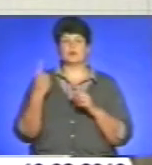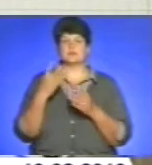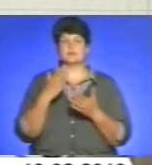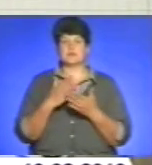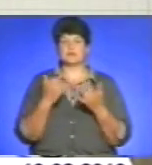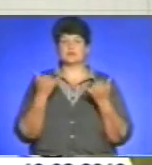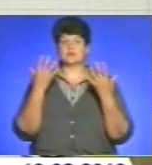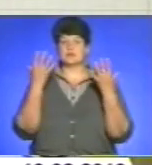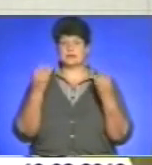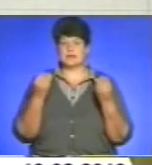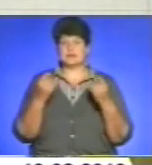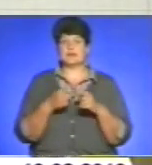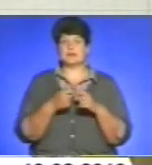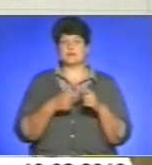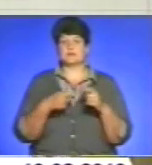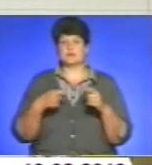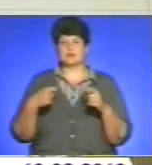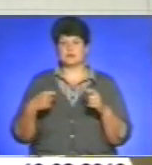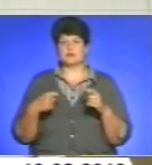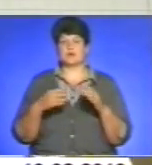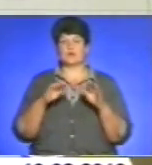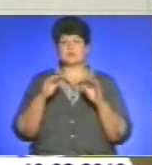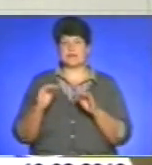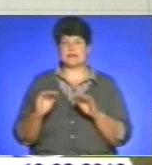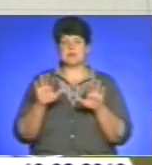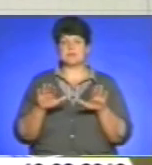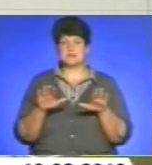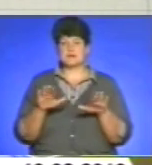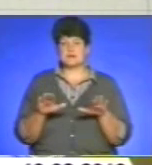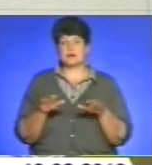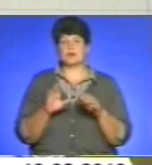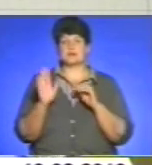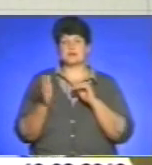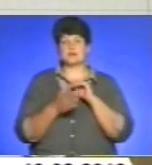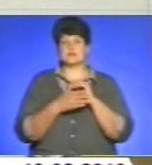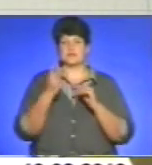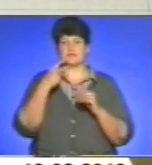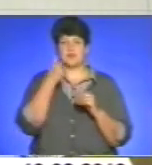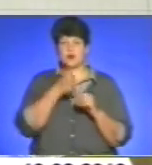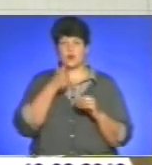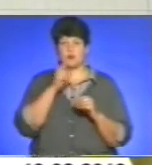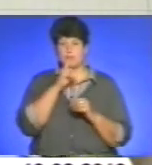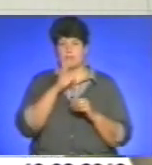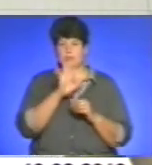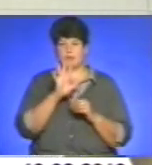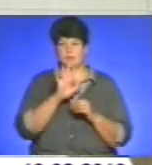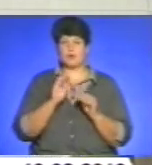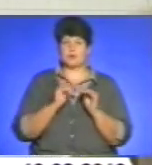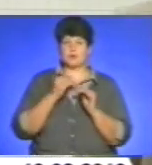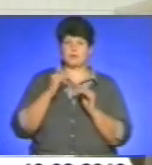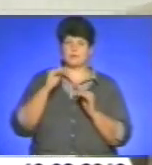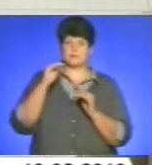який нам тягнуть на останні місця в рейтингах, хоча за останні два роки ми непогану динаміку